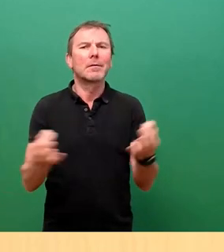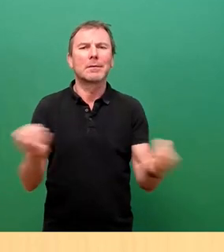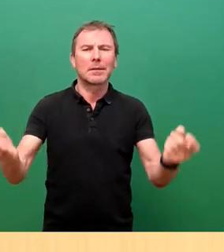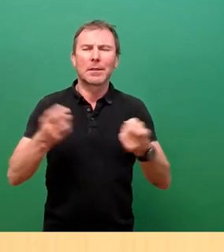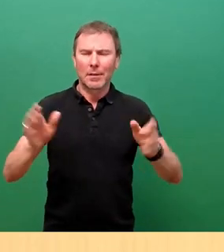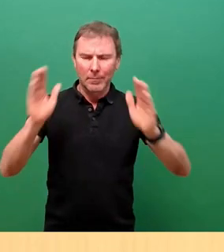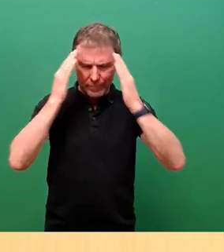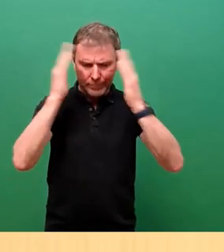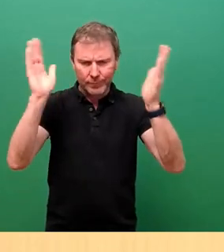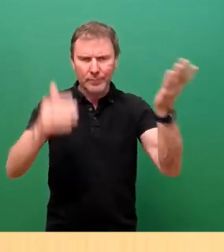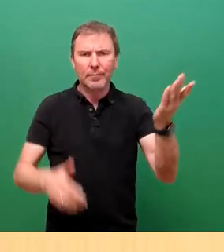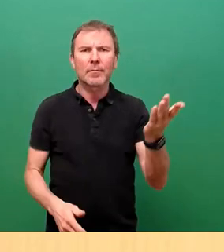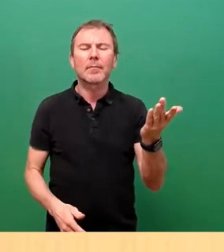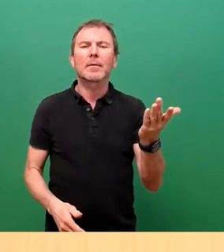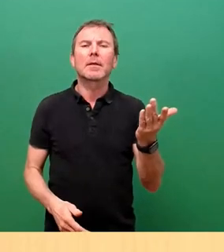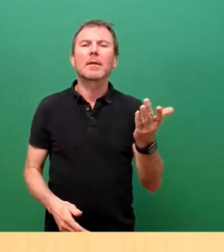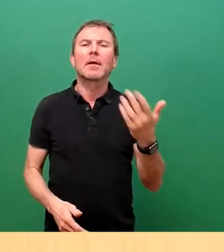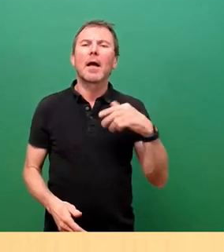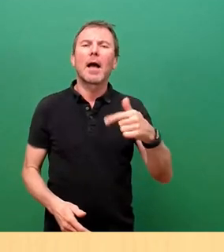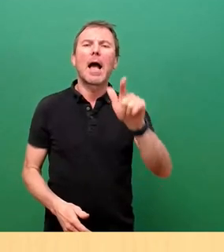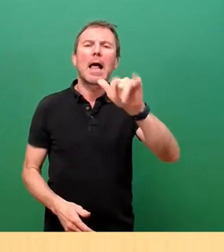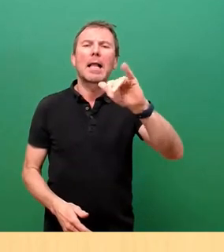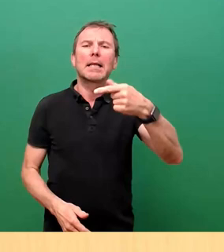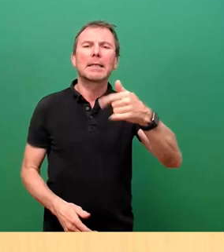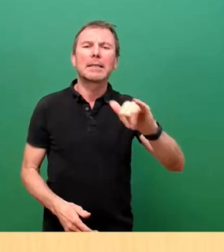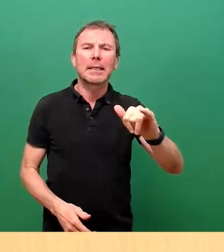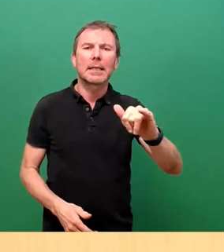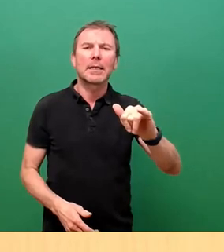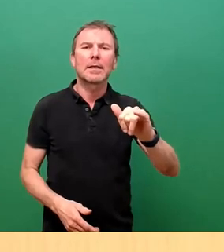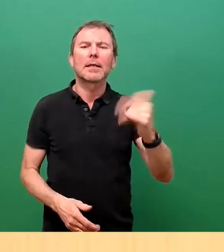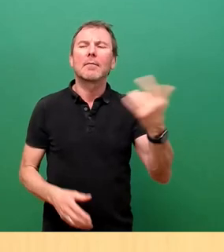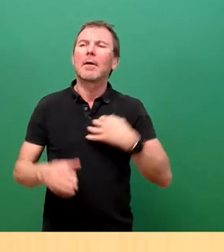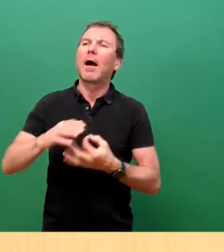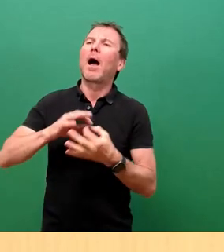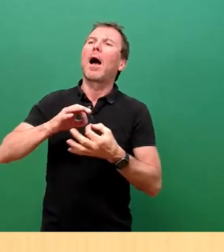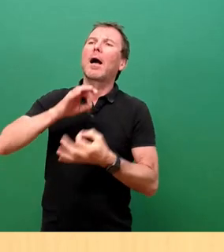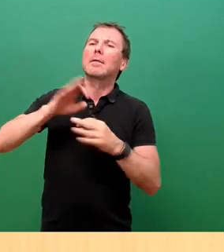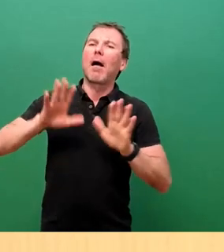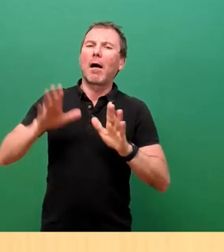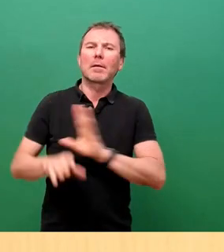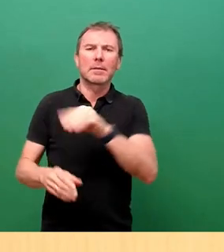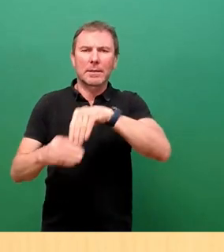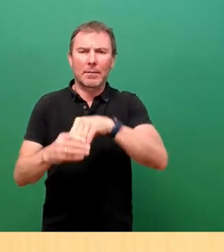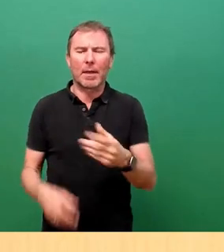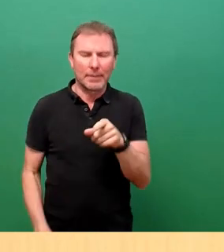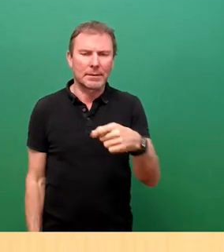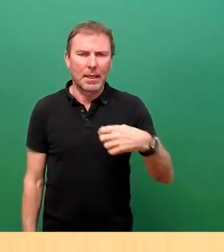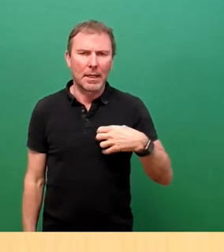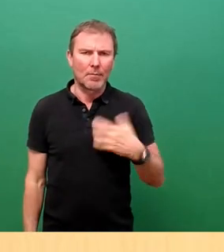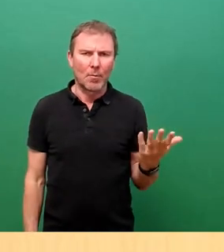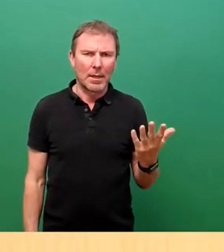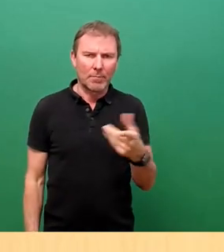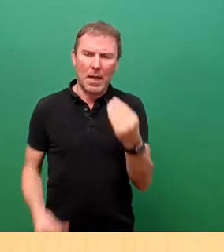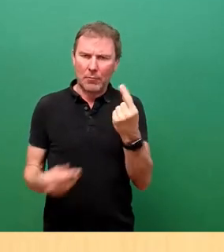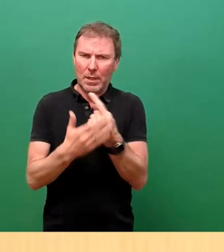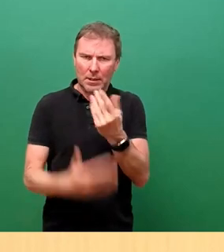Kollege Rechtsanwalt und Stadträt Licht, die hat den Saal verlassen, weil er für Kaspertheater nicht zur Verfügung steht. Und das ist ein bisschen das Problem. Das ist auch ein Problem dieser aktuellen